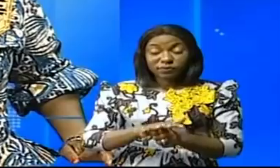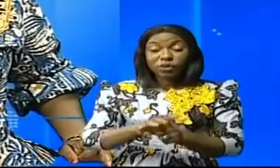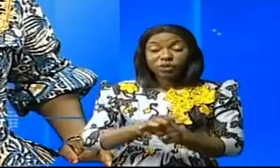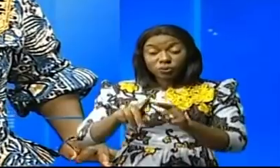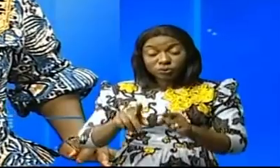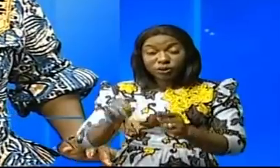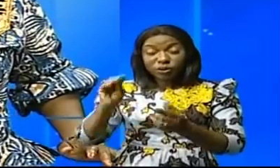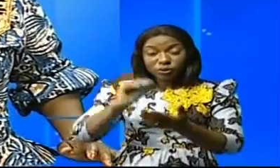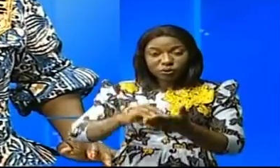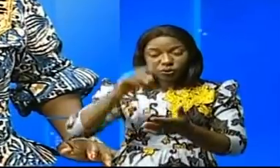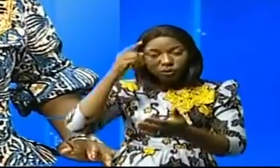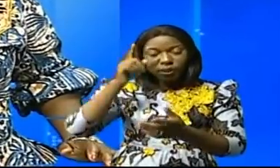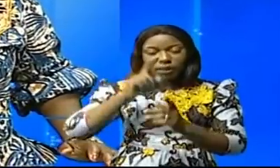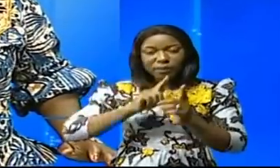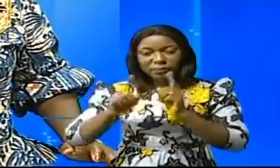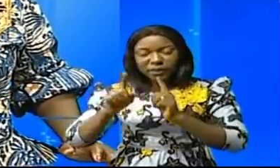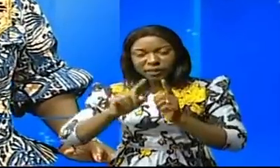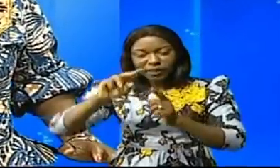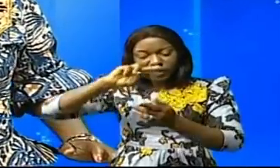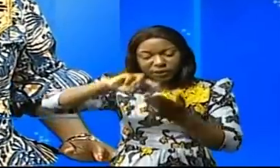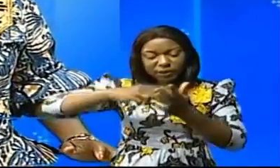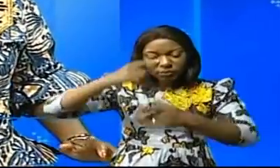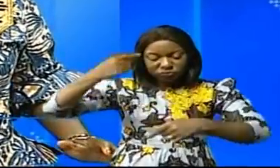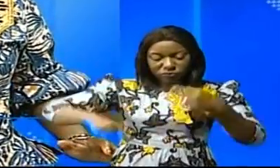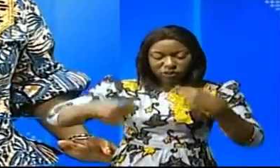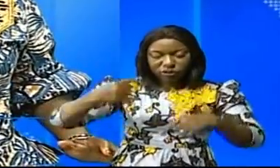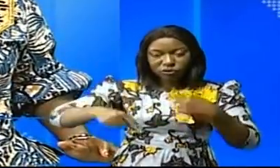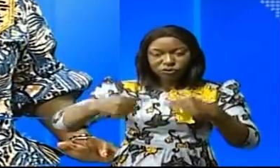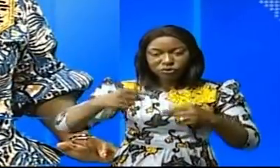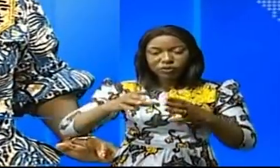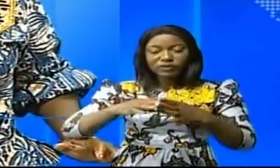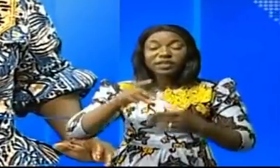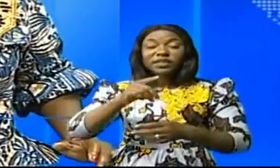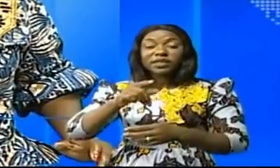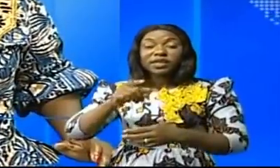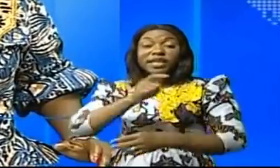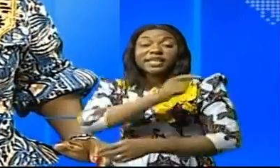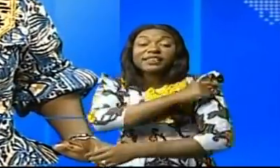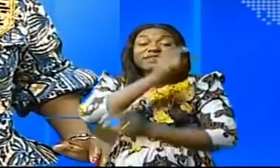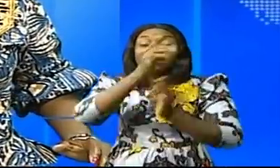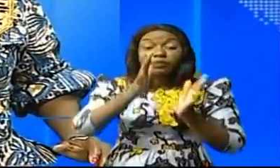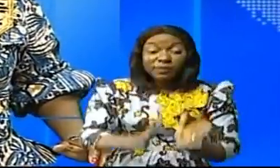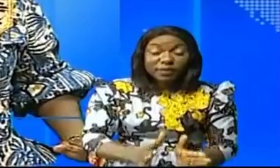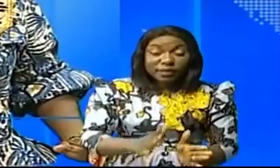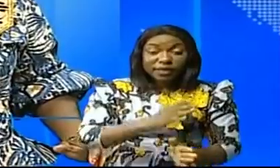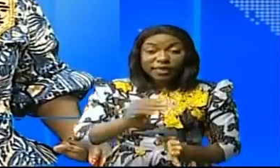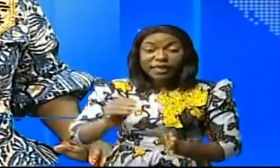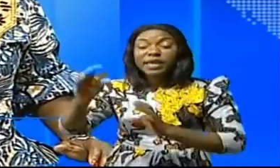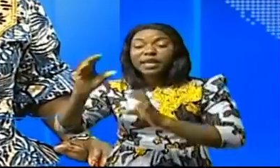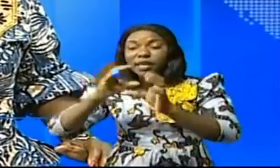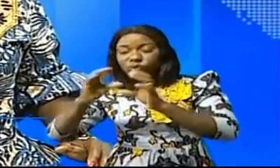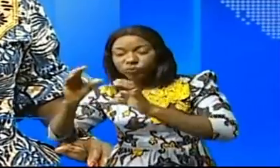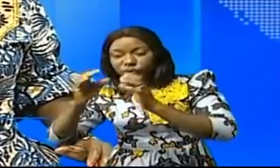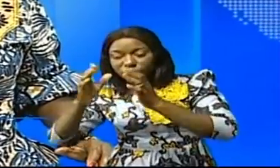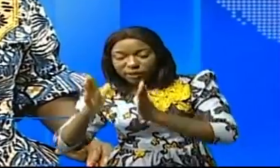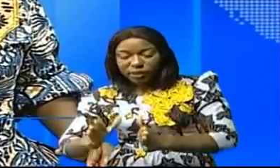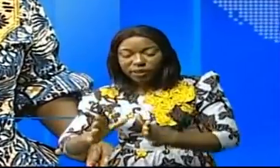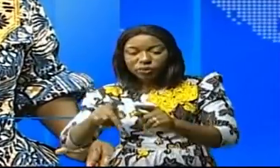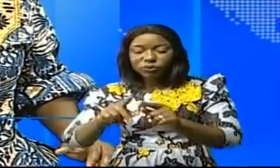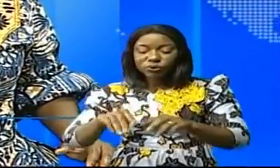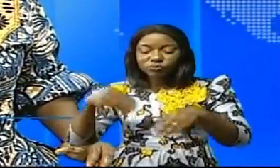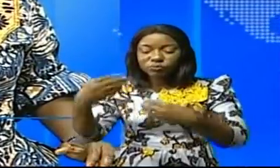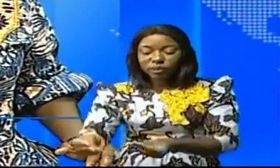organisé un deuxième débat avec les infirmiers et le média et confirme en même temps la mise à la